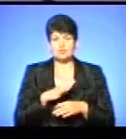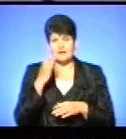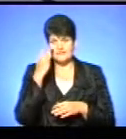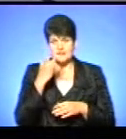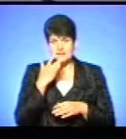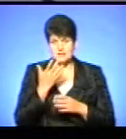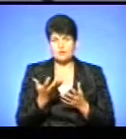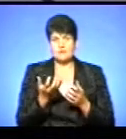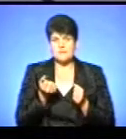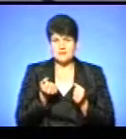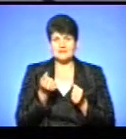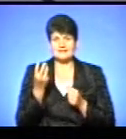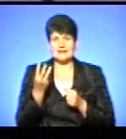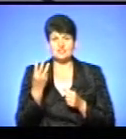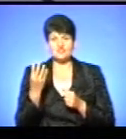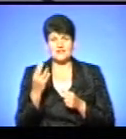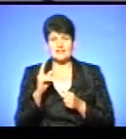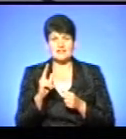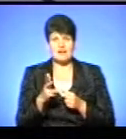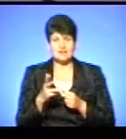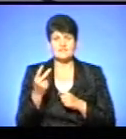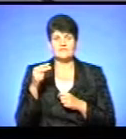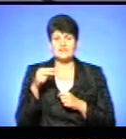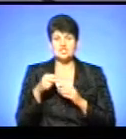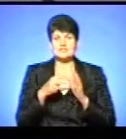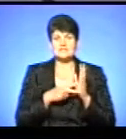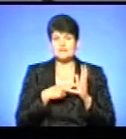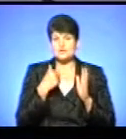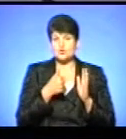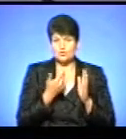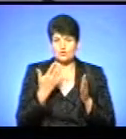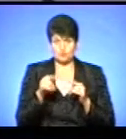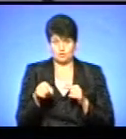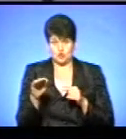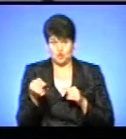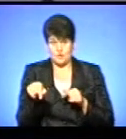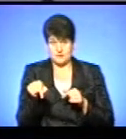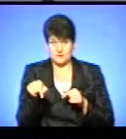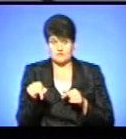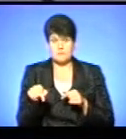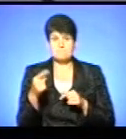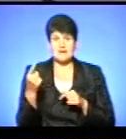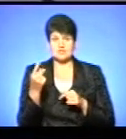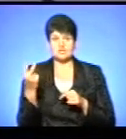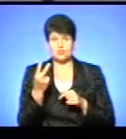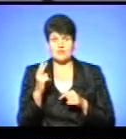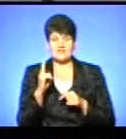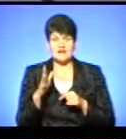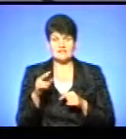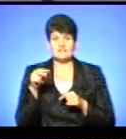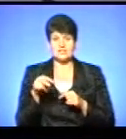період, то бралися третій-четвертий квартал 2017 року. Якщо буде жовтня призначатися, то перший-другий квартал